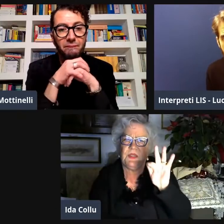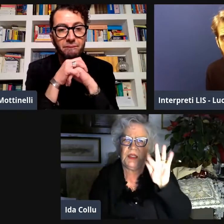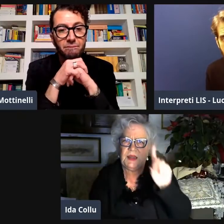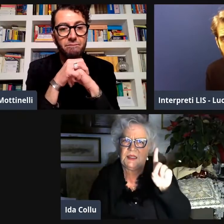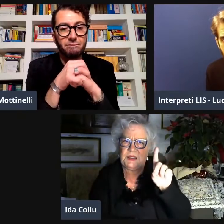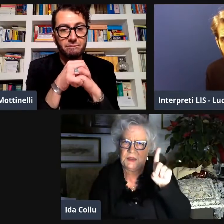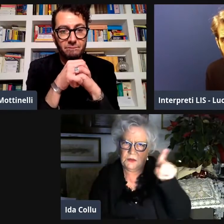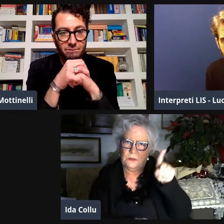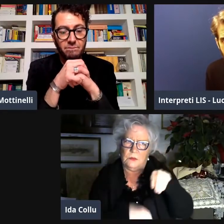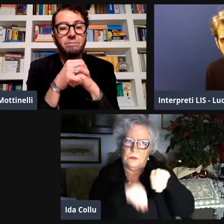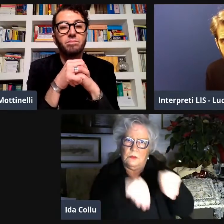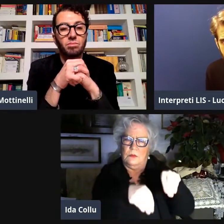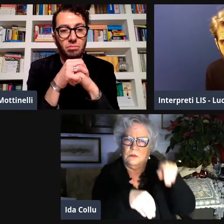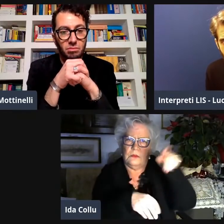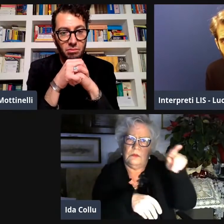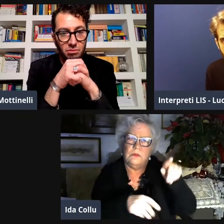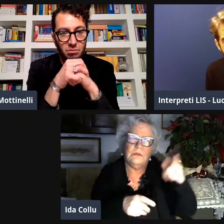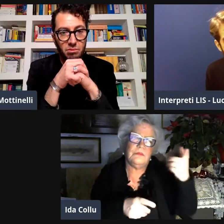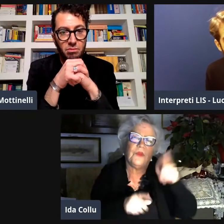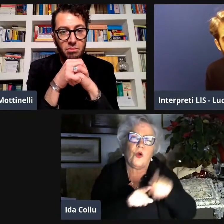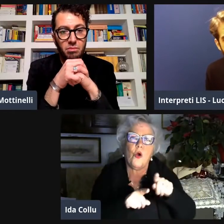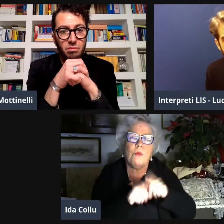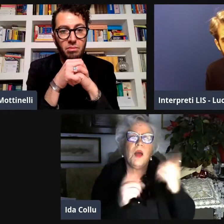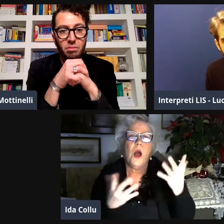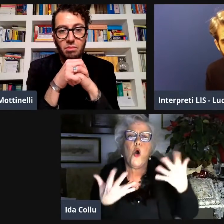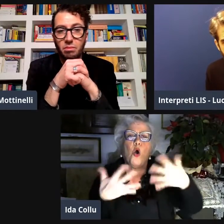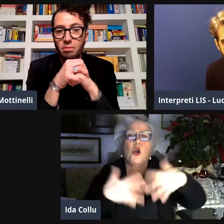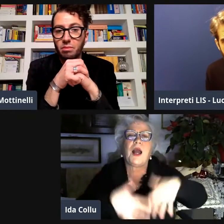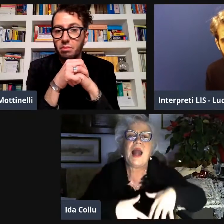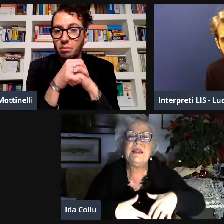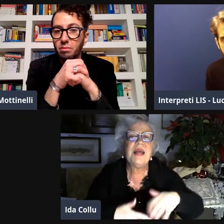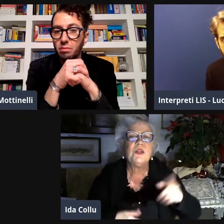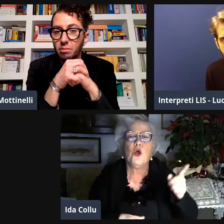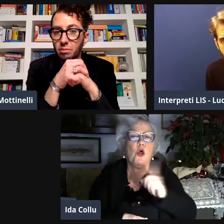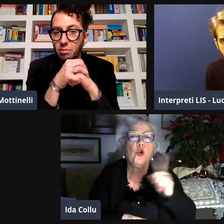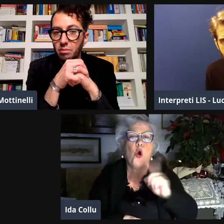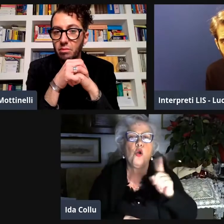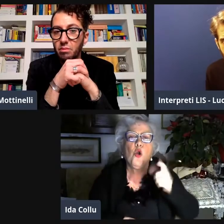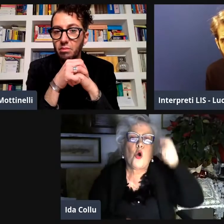e la WFD partecipava